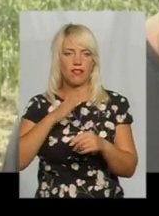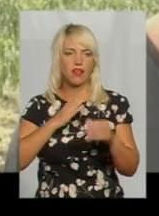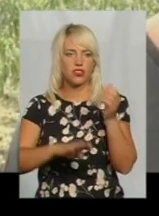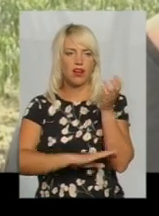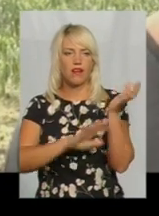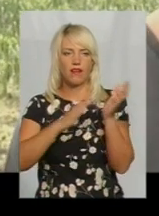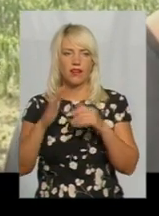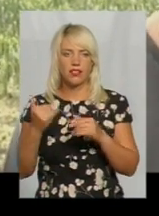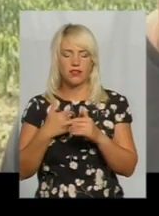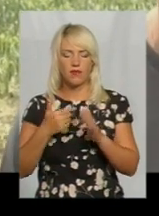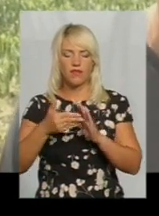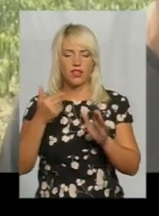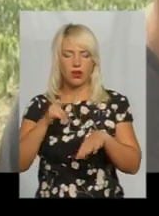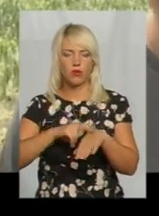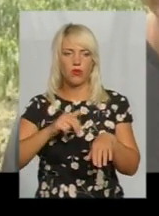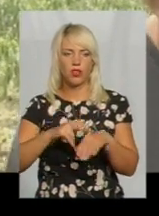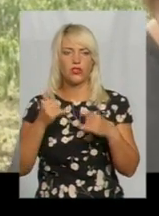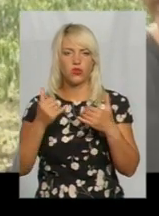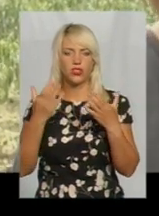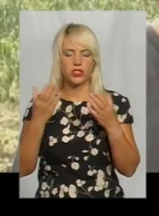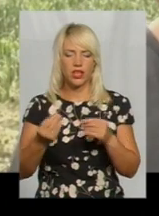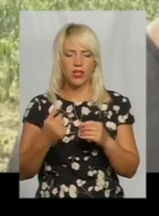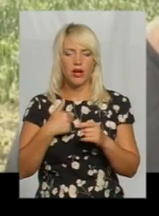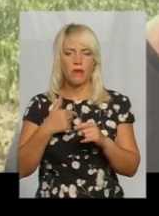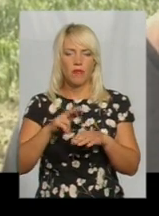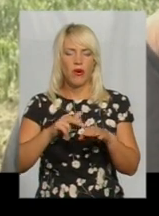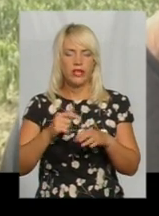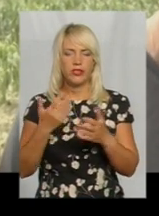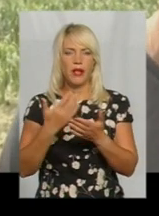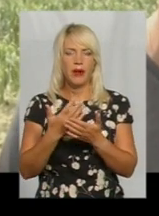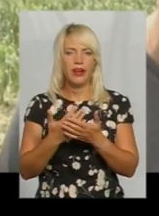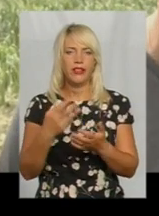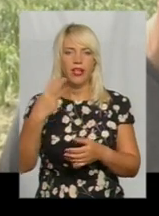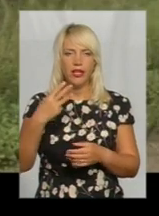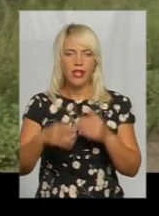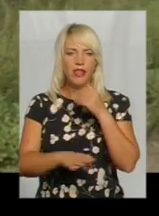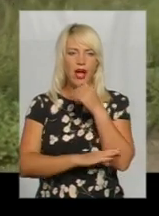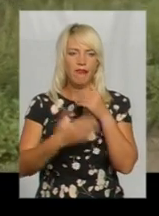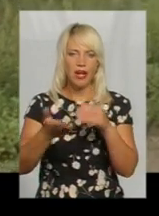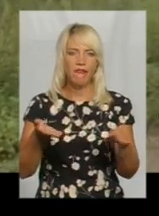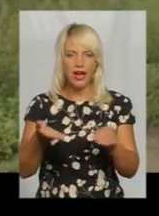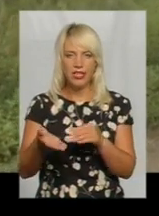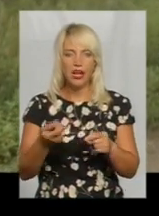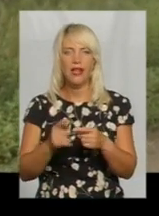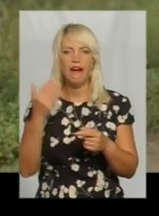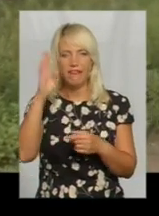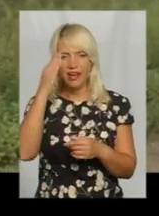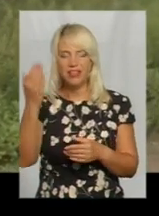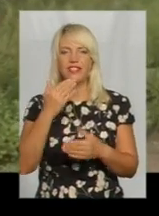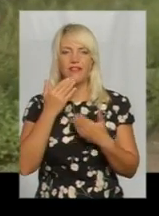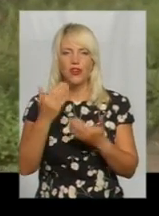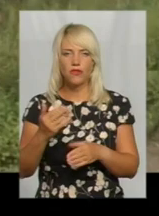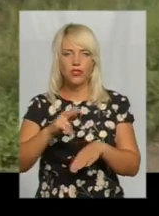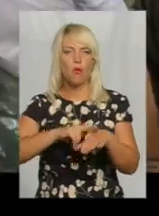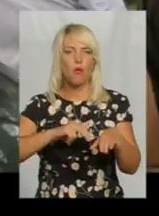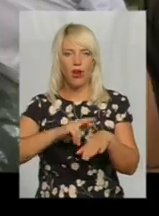сьогодніш день зібрались люди, готові перекривати дорогу. На сьогодніш день ми порахували, приблизно 30 дерев вже вони вирізали. Він звернувся із заявою до Летичівського